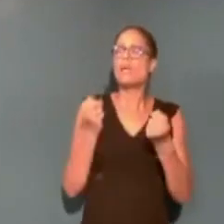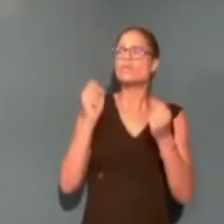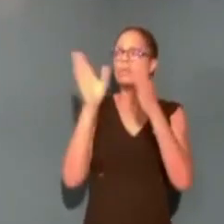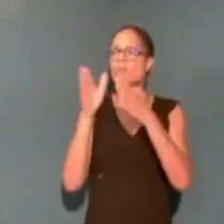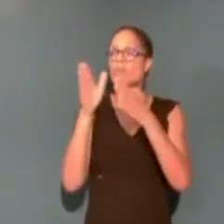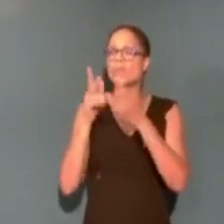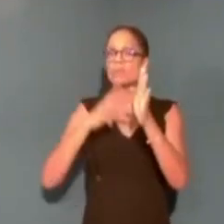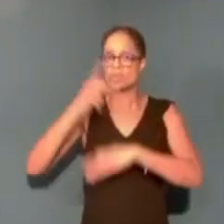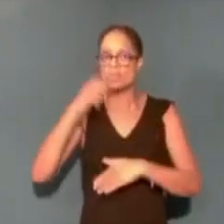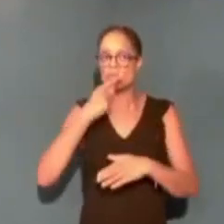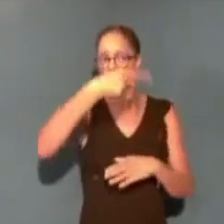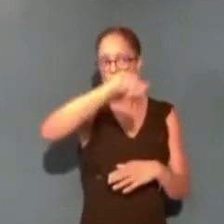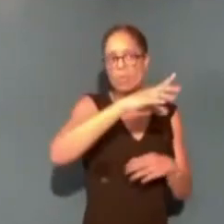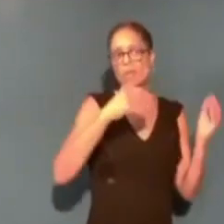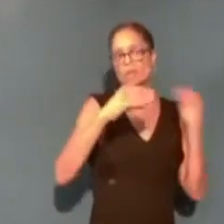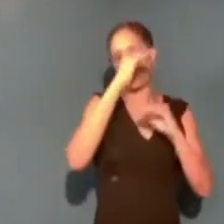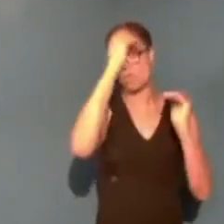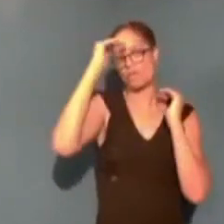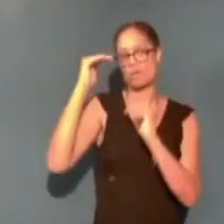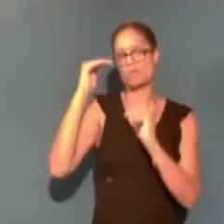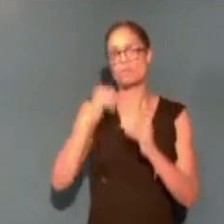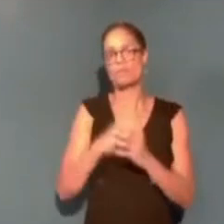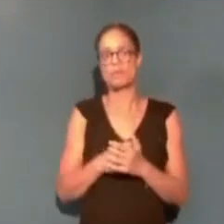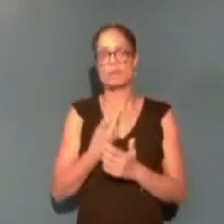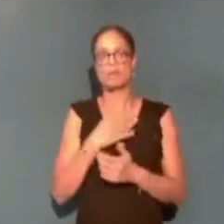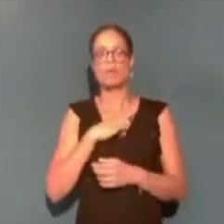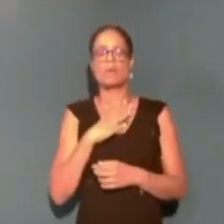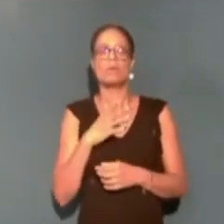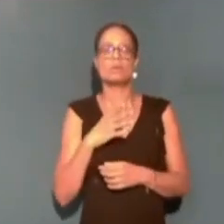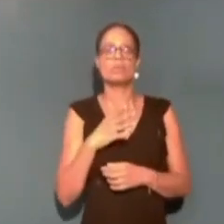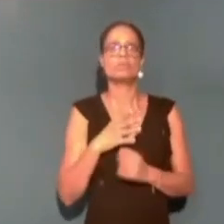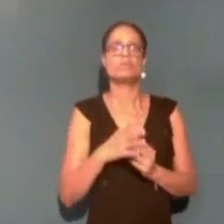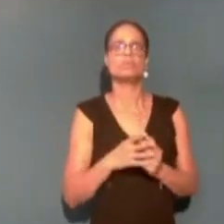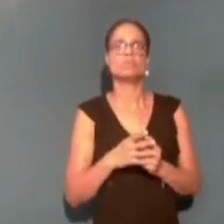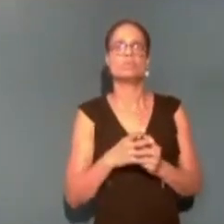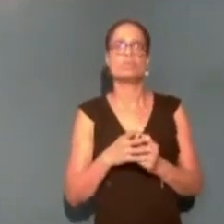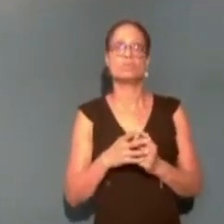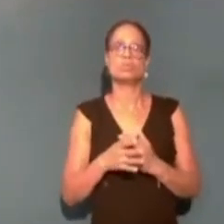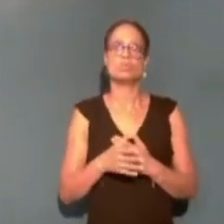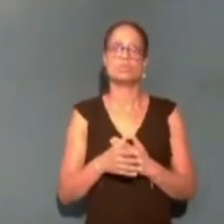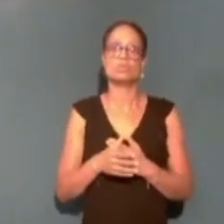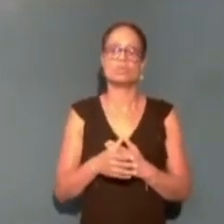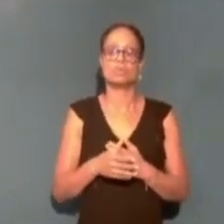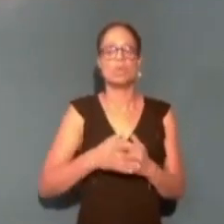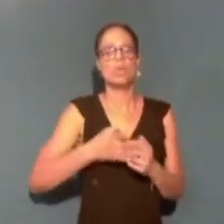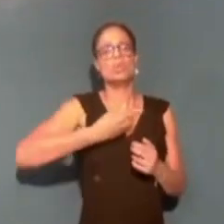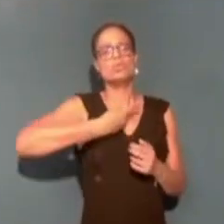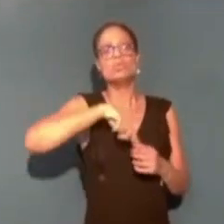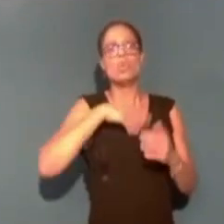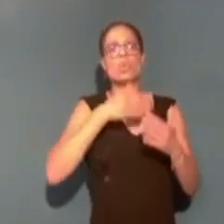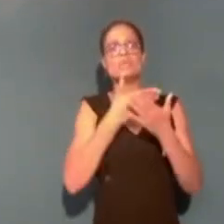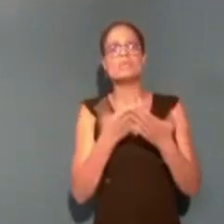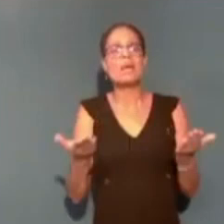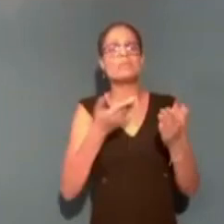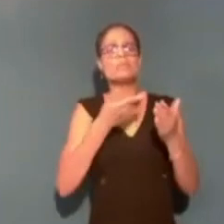Parce que nous restons partisans d'une consultation populaire